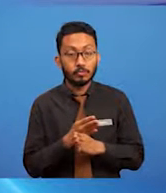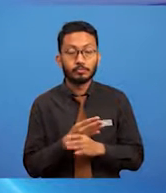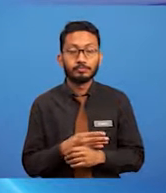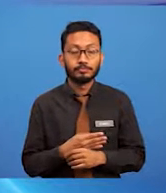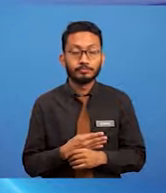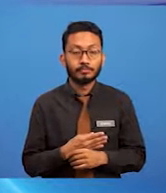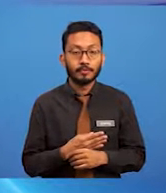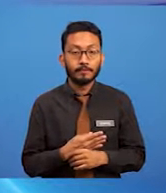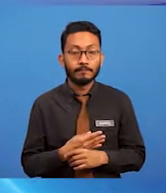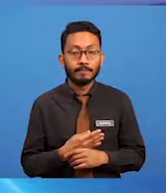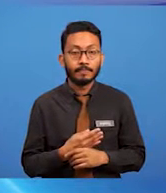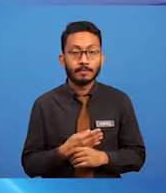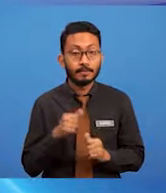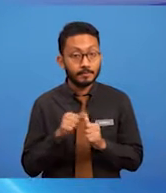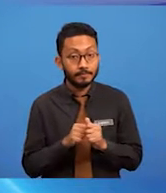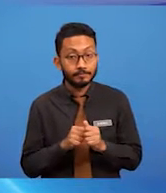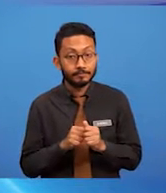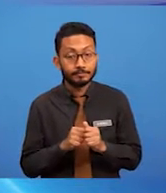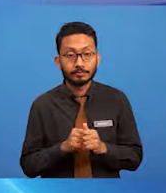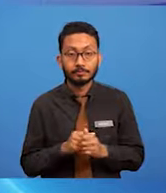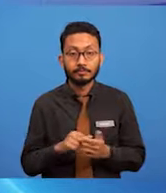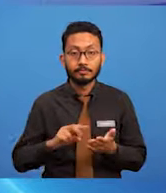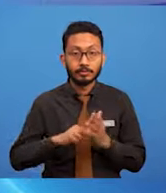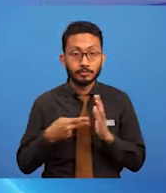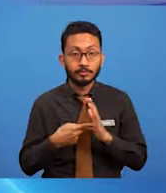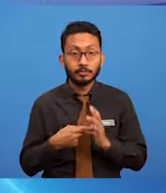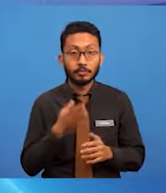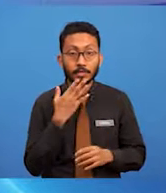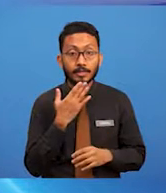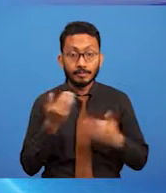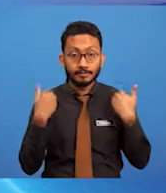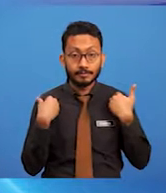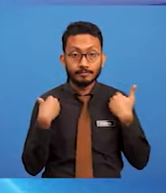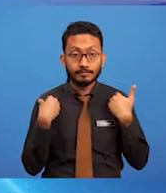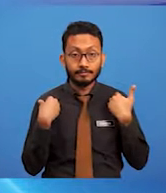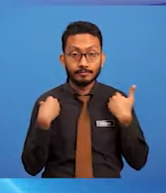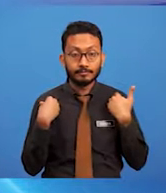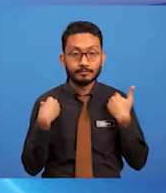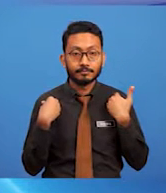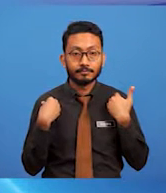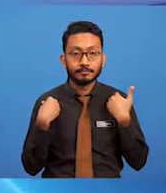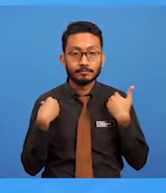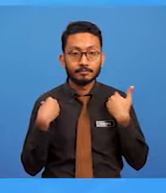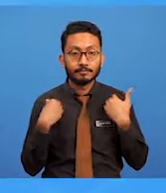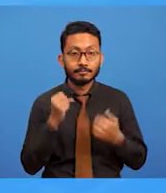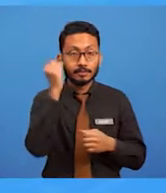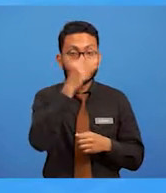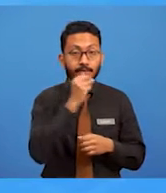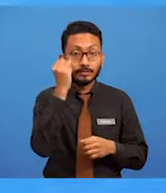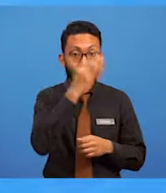setiap konsep warna mempunyai ciri-ciri tersendiri dan warna yang tertentu.